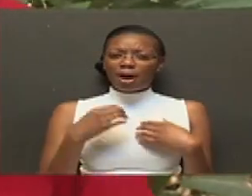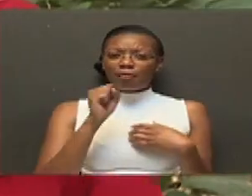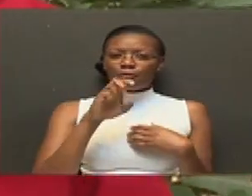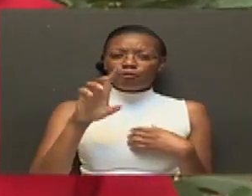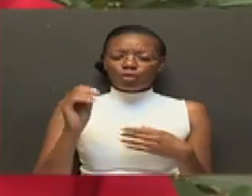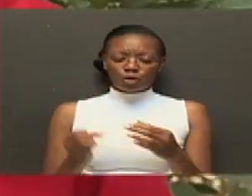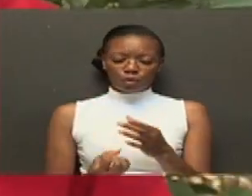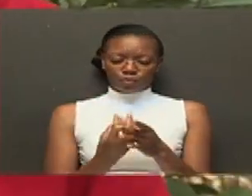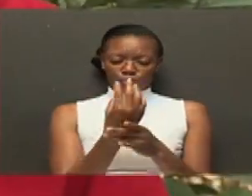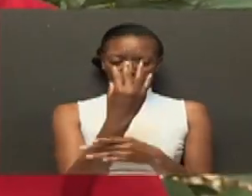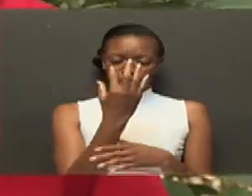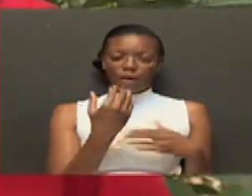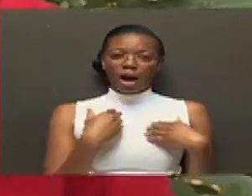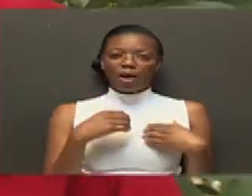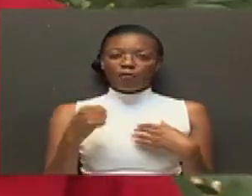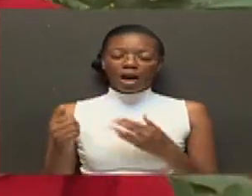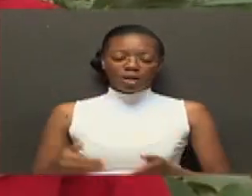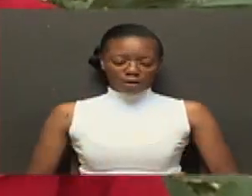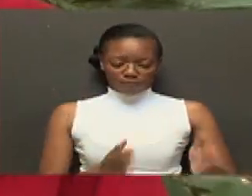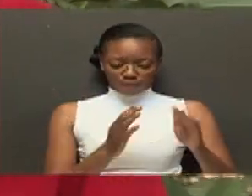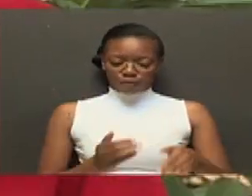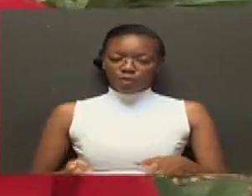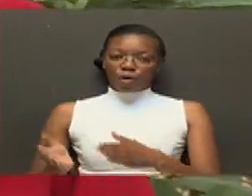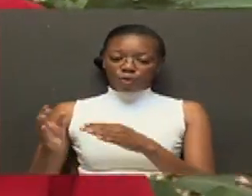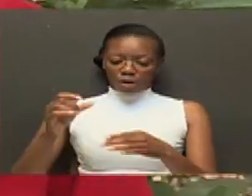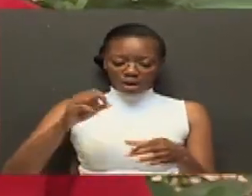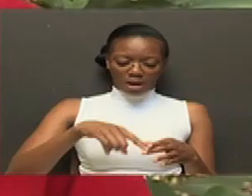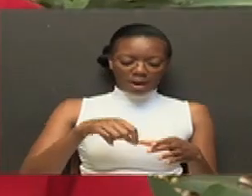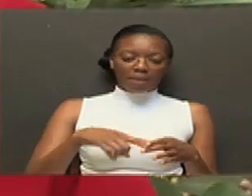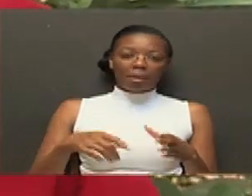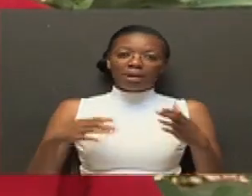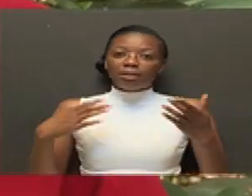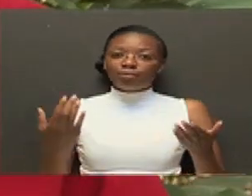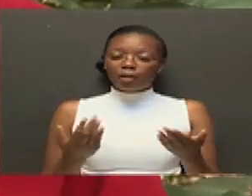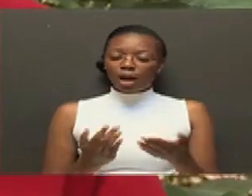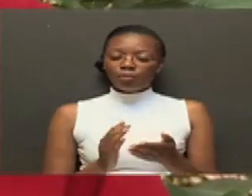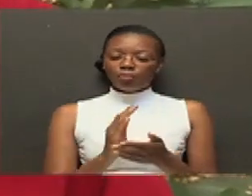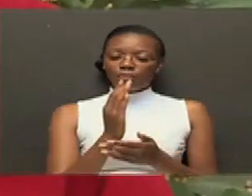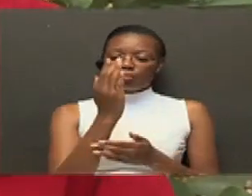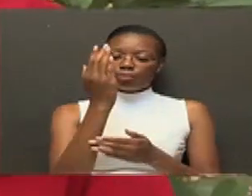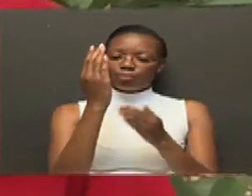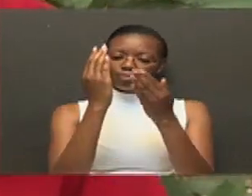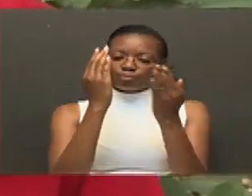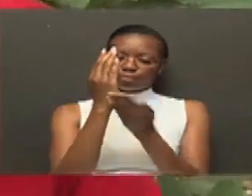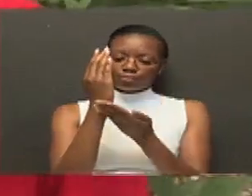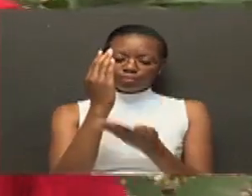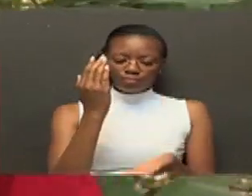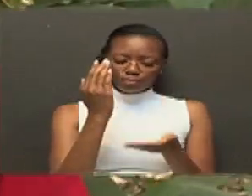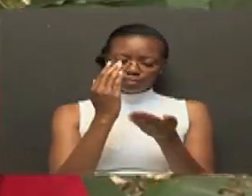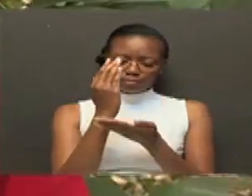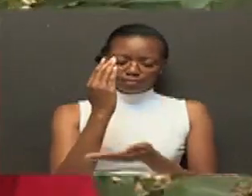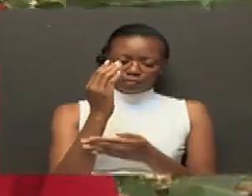kumea Tukona tekniki zingine Za kuzile tuna propagate hizo miti